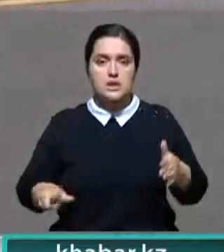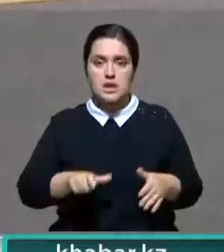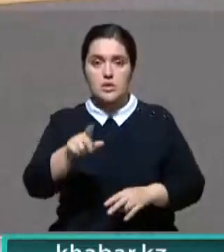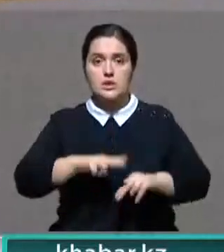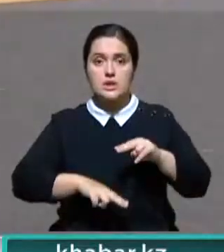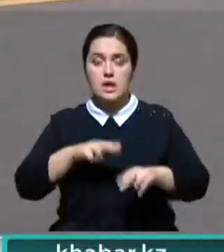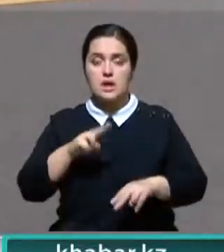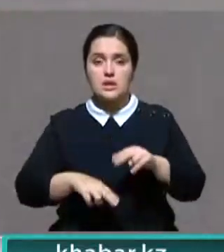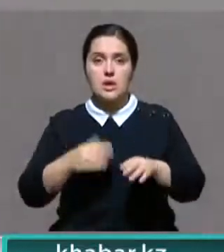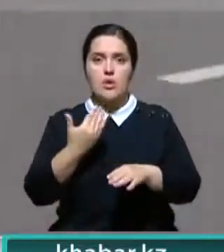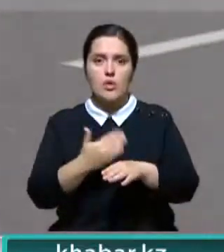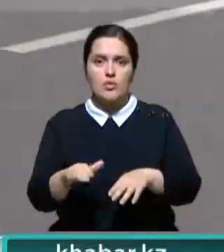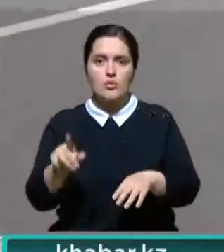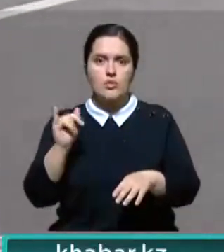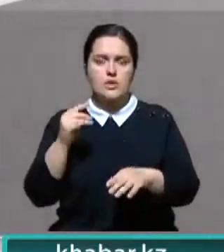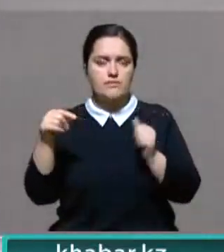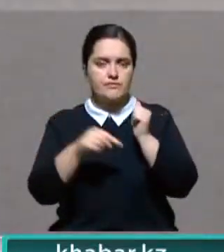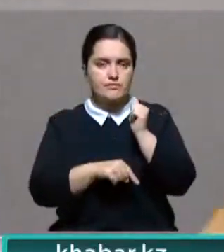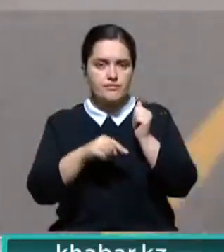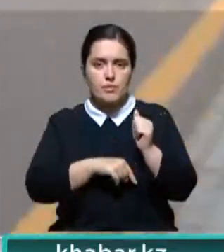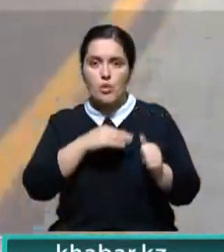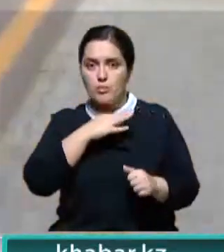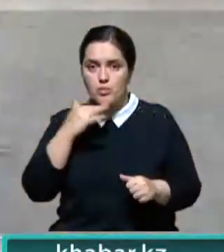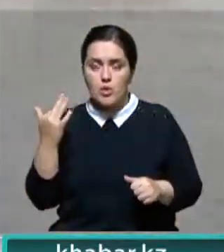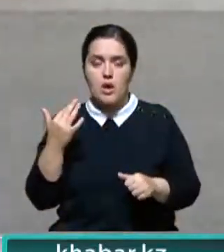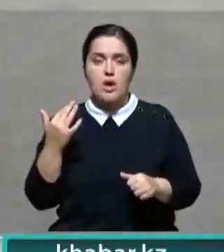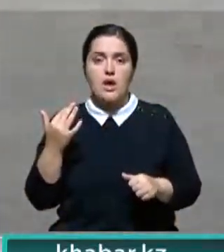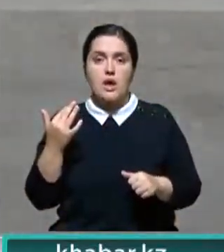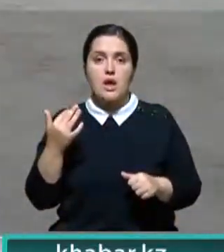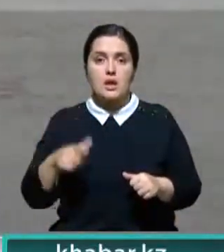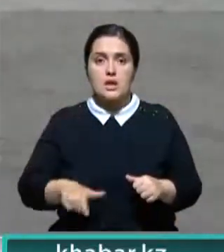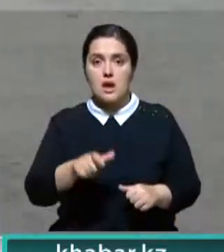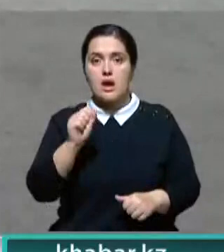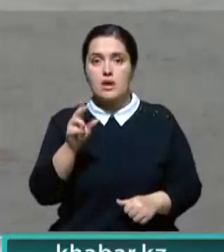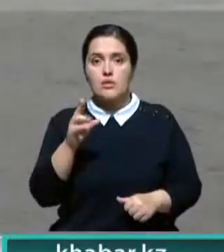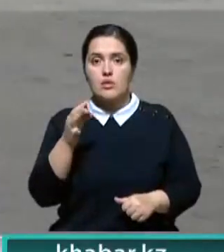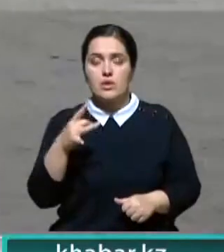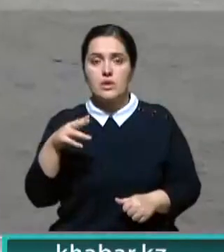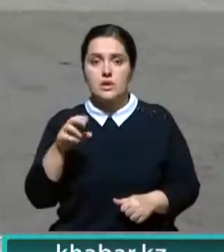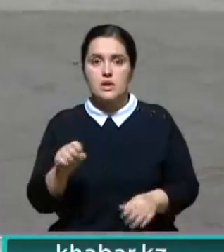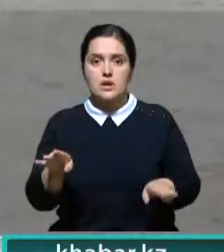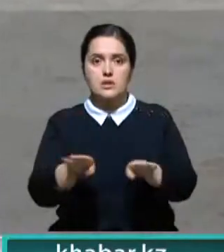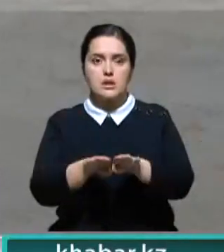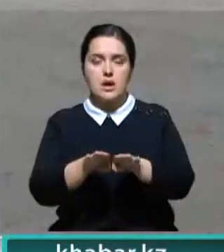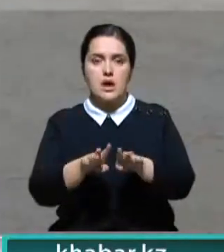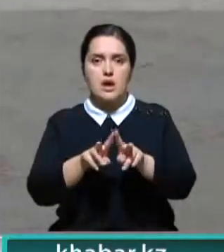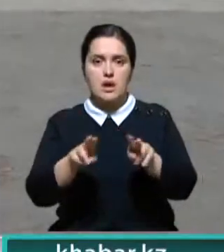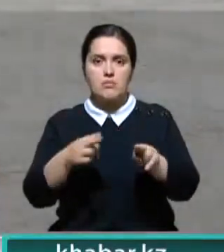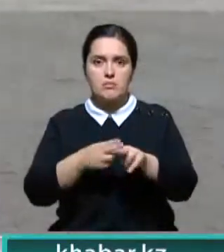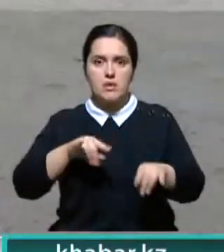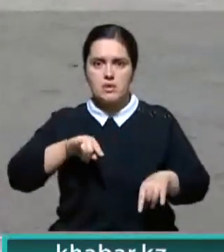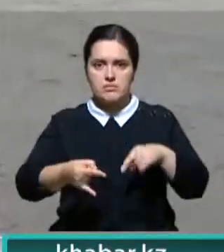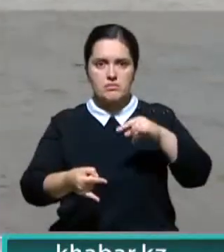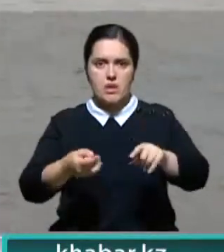-строительной отрасли процветает коррупция. Да что уж говорить, если даже дорогу в Акорду президент сравнил с Хурах-Корпела,